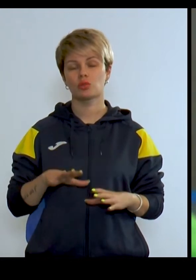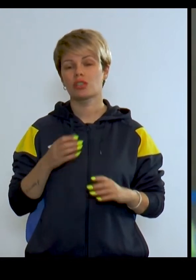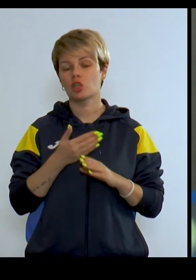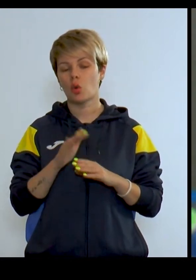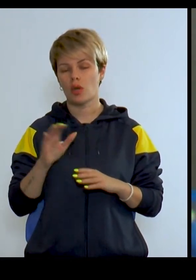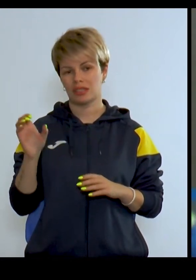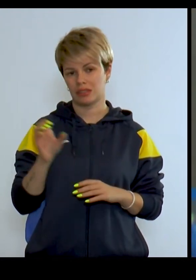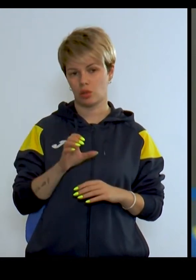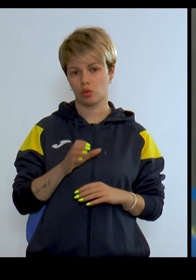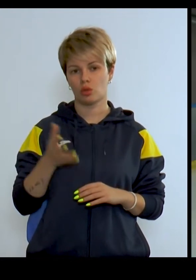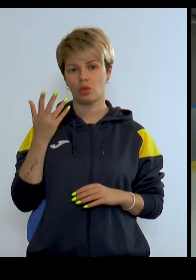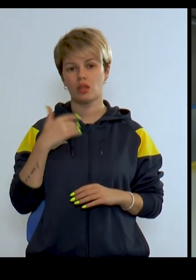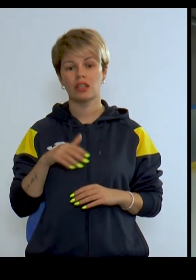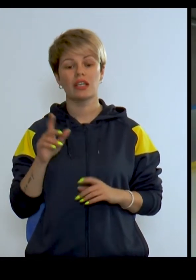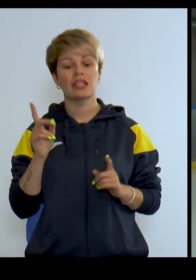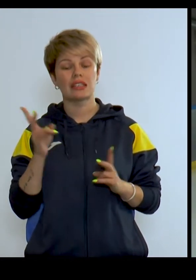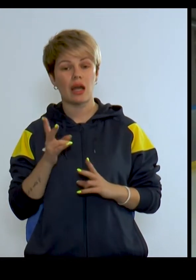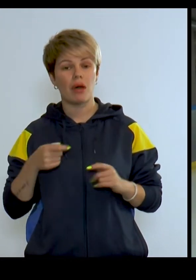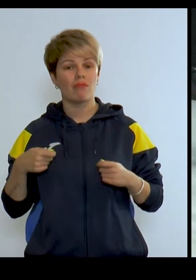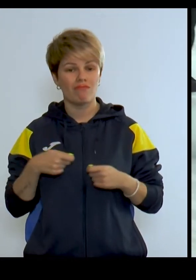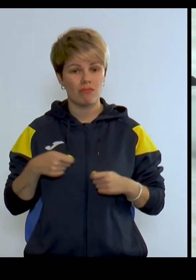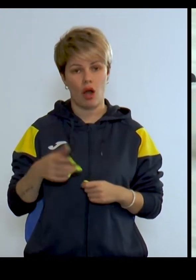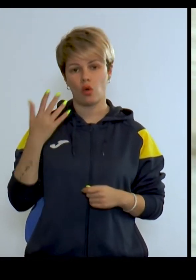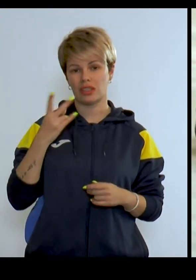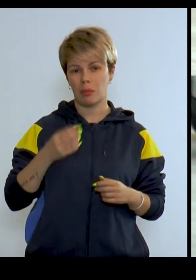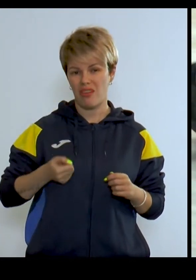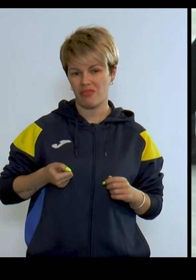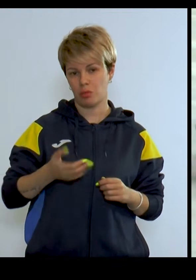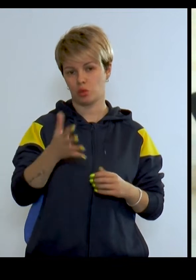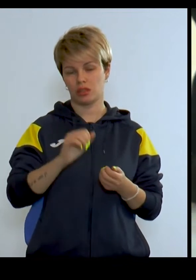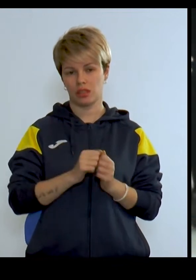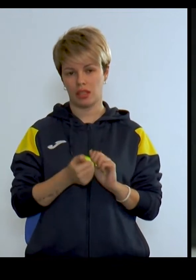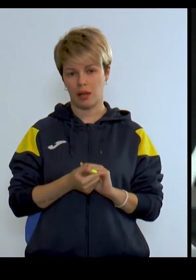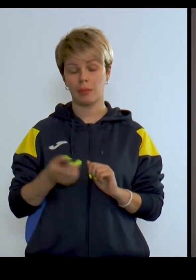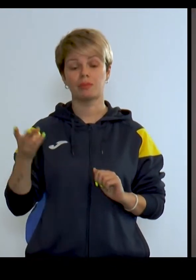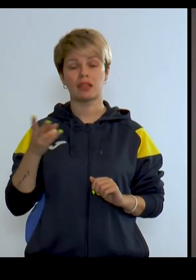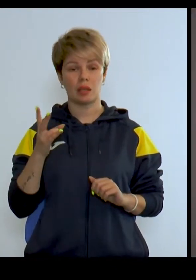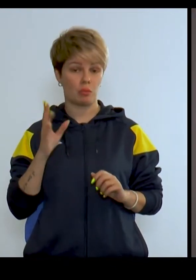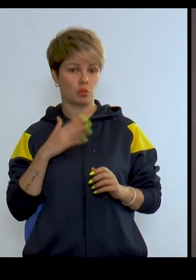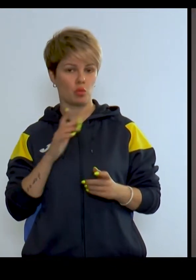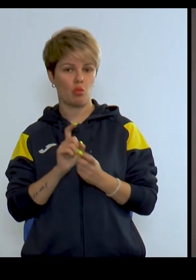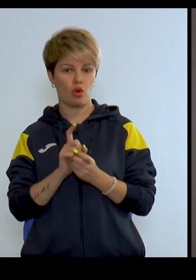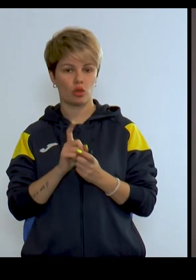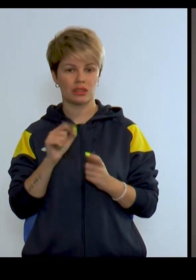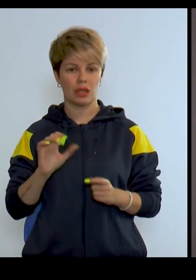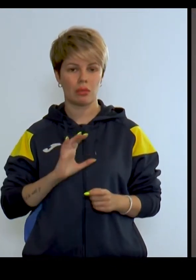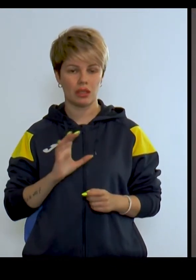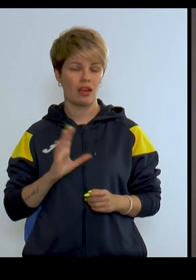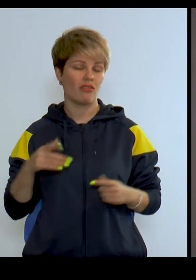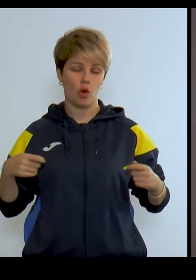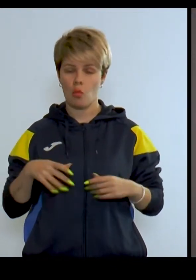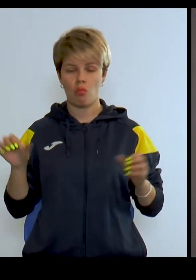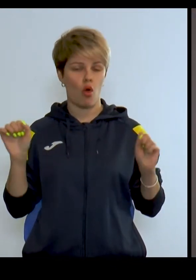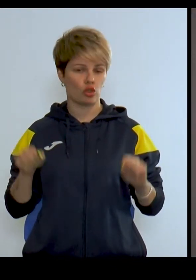вирішуватимуть долі секунди – коли свіпувати, а коли відпустити камінь. Будемо боротися за медалі. Керлінг –